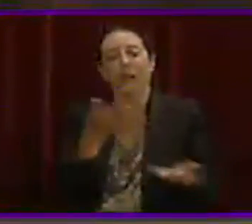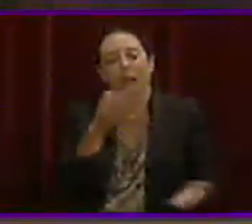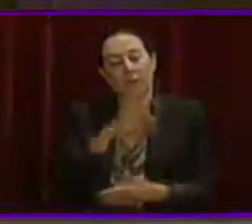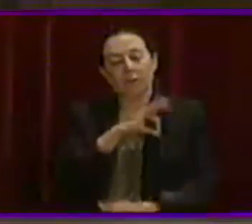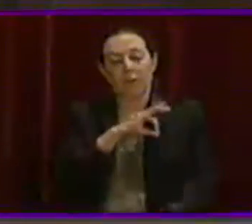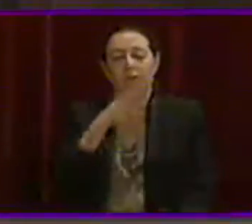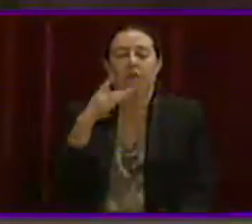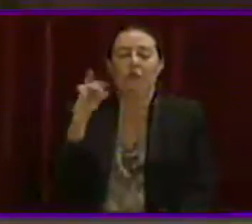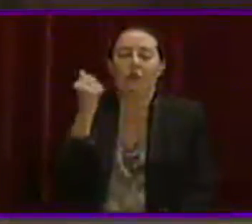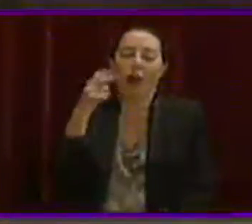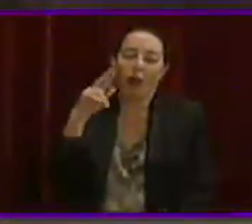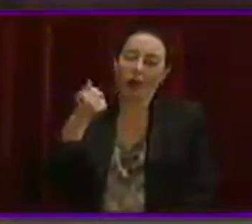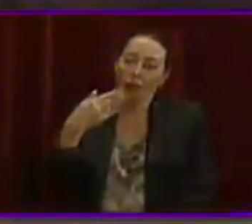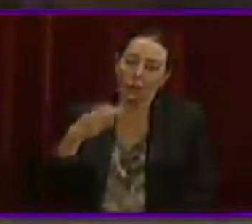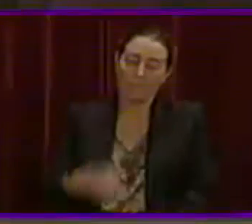diputat, senyor Alberto Jarabo.